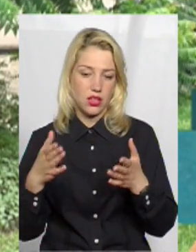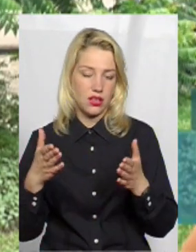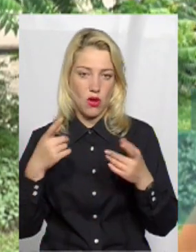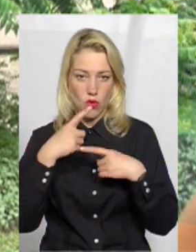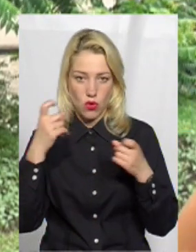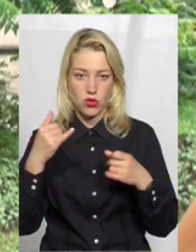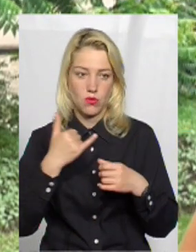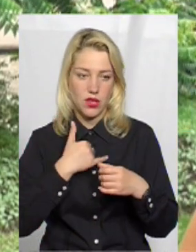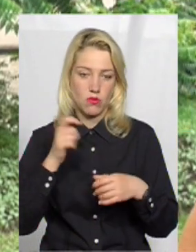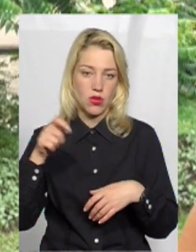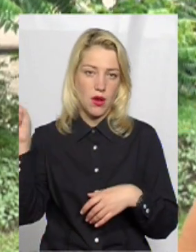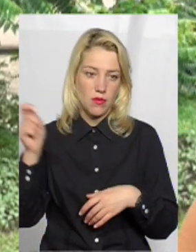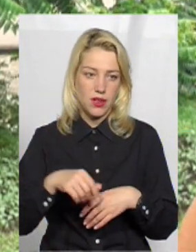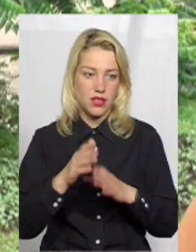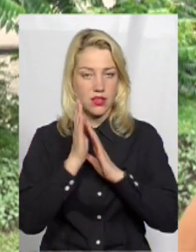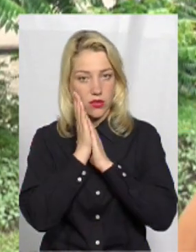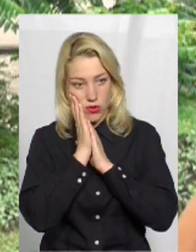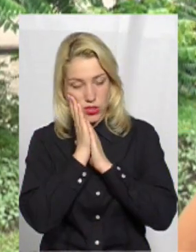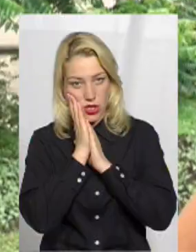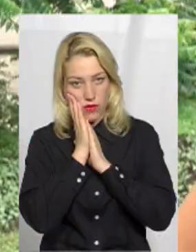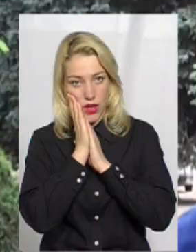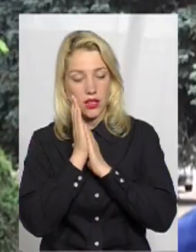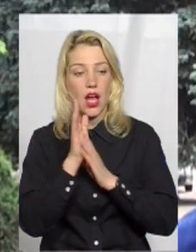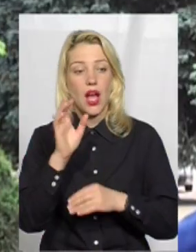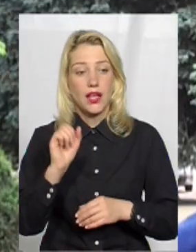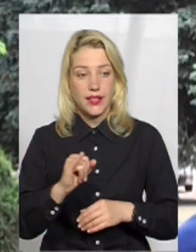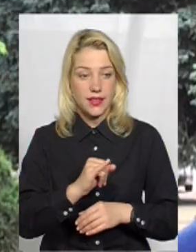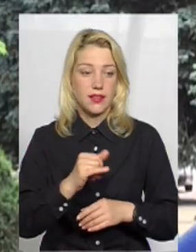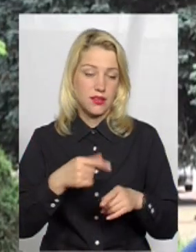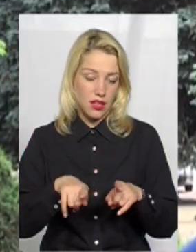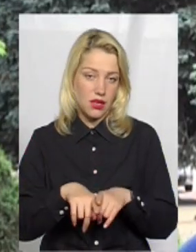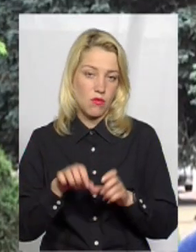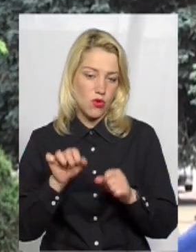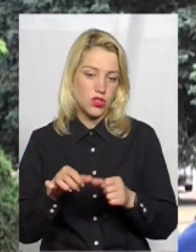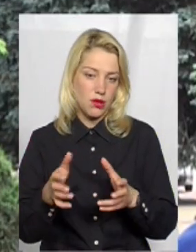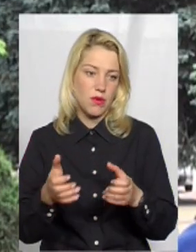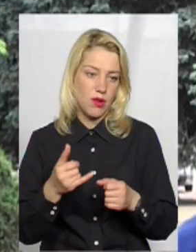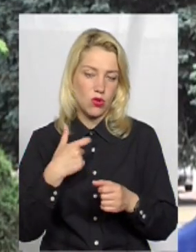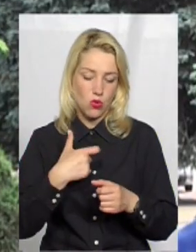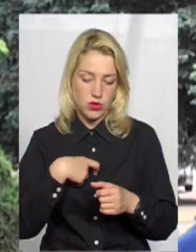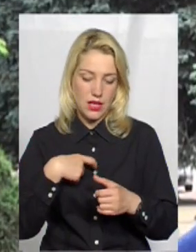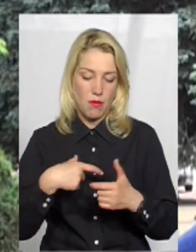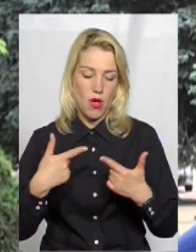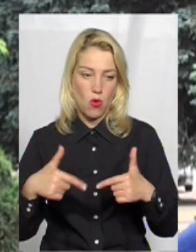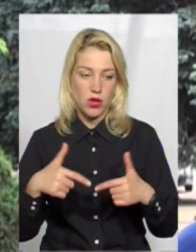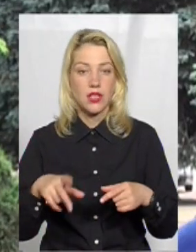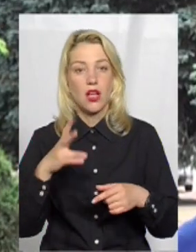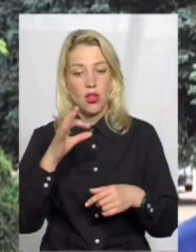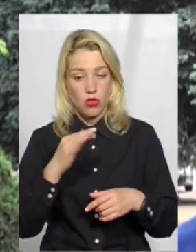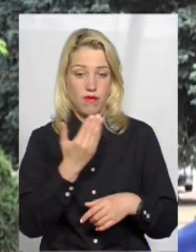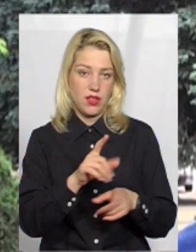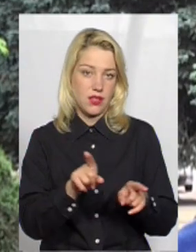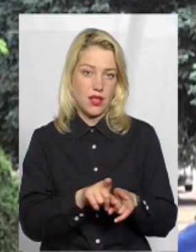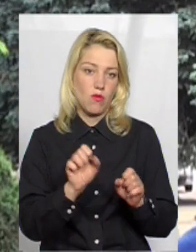в мене можна приїхати там заночувати. І таким чином ви можете прийняти в себе гостя, і ви можете таким самим чином